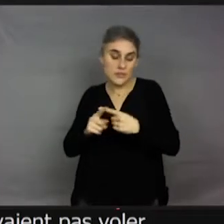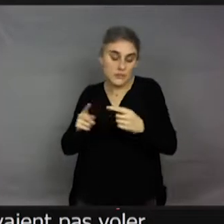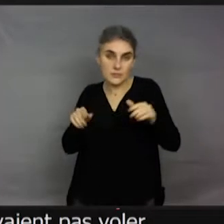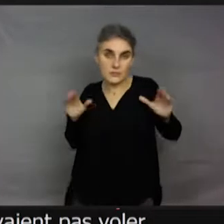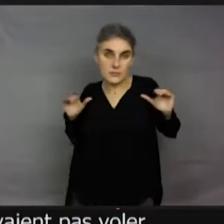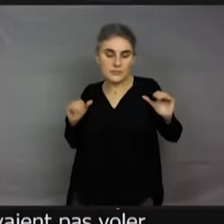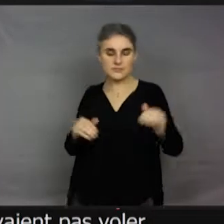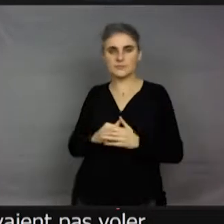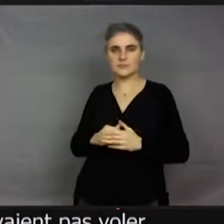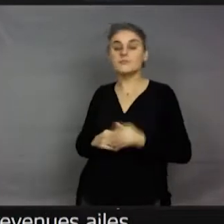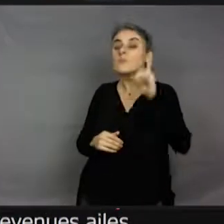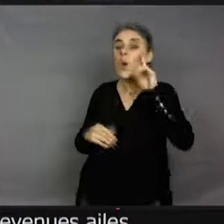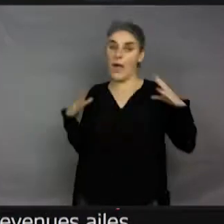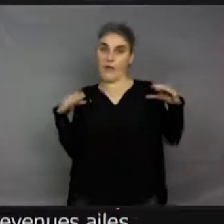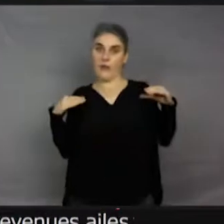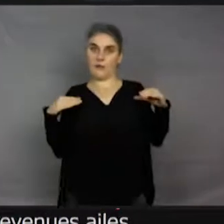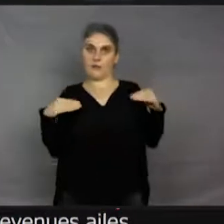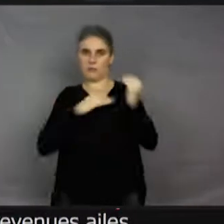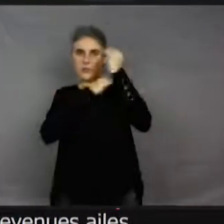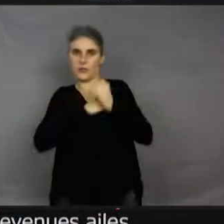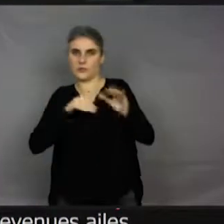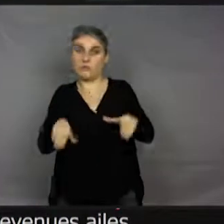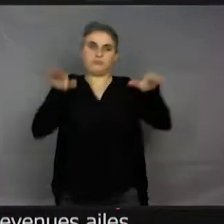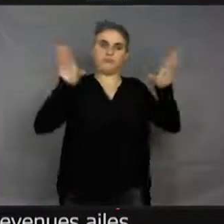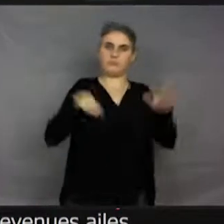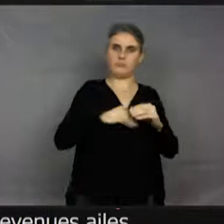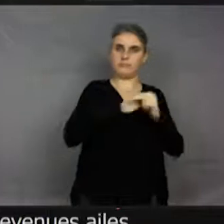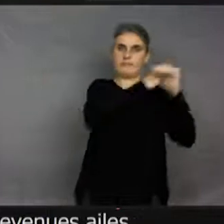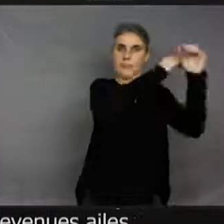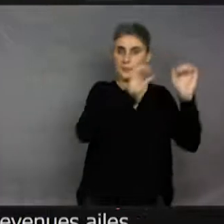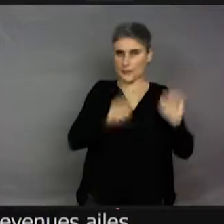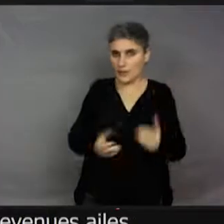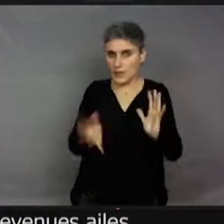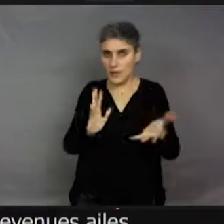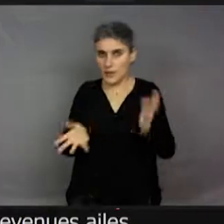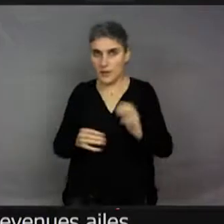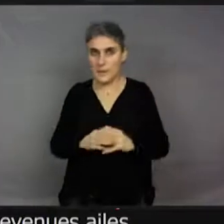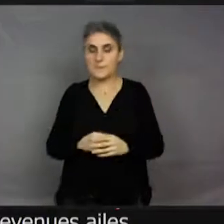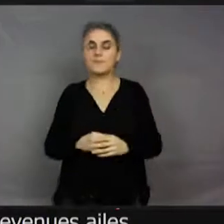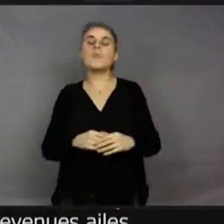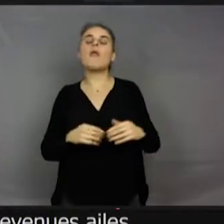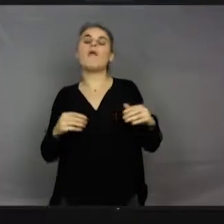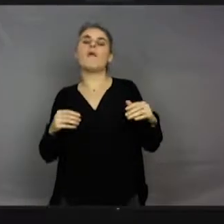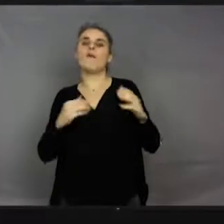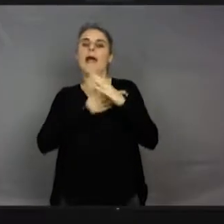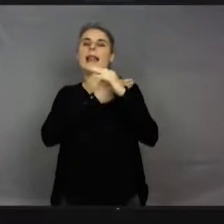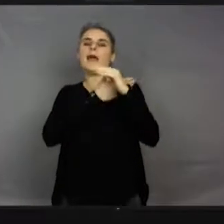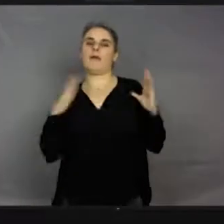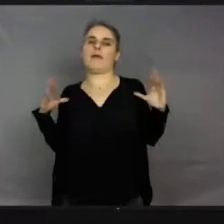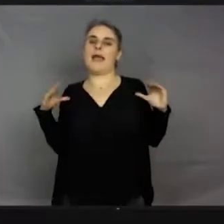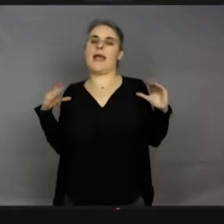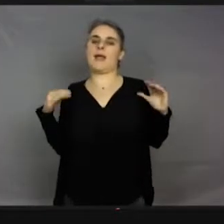protéger de tous les dangers de la Terre, je suppose que c'est ça, enfin, c un peu anthropomorphique. Les ailes vous apportent un nombre d'avantages